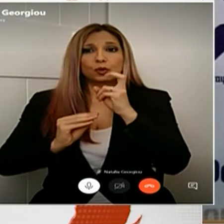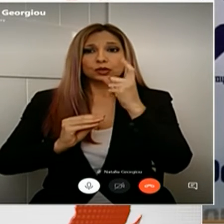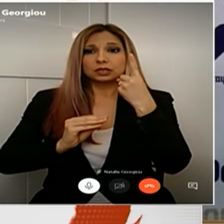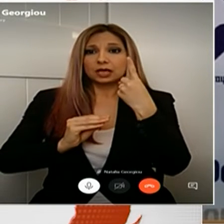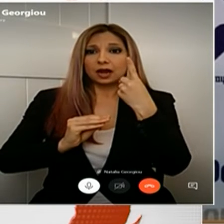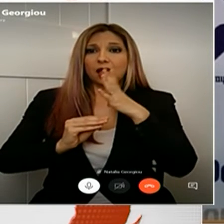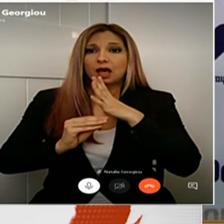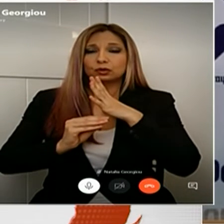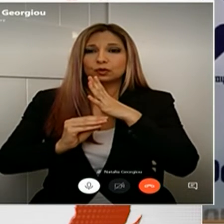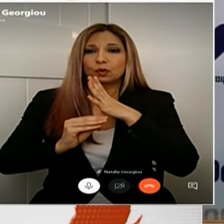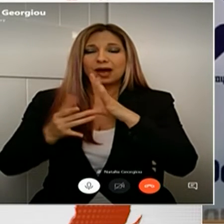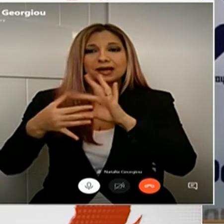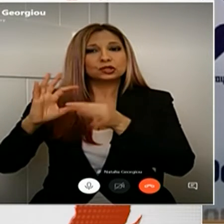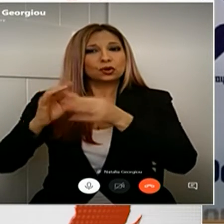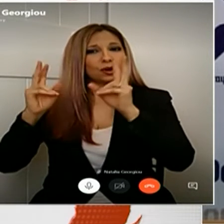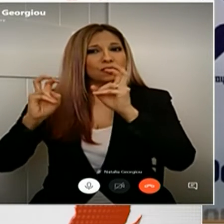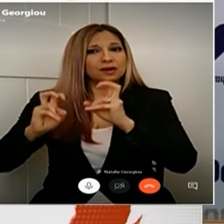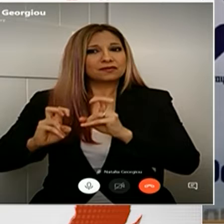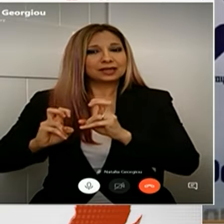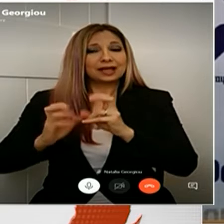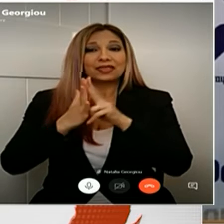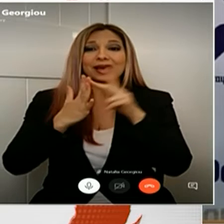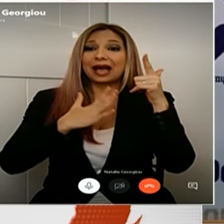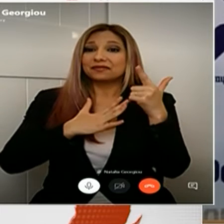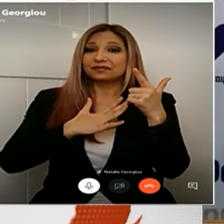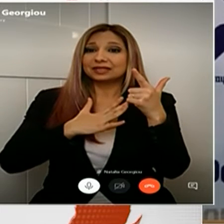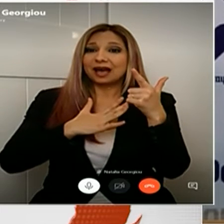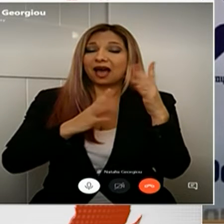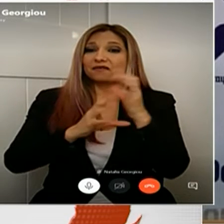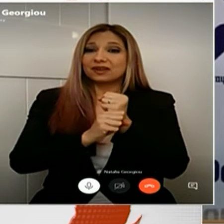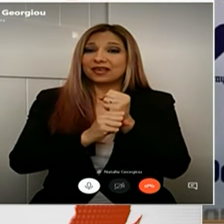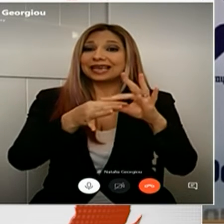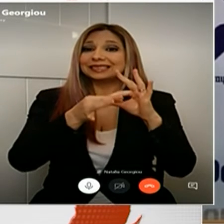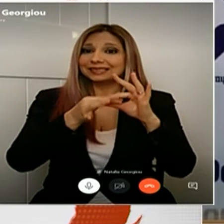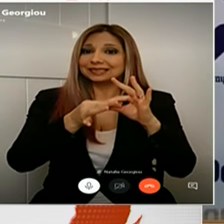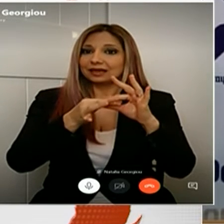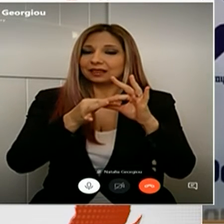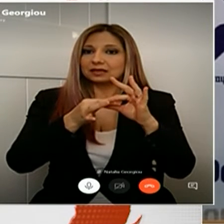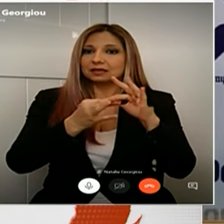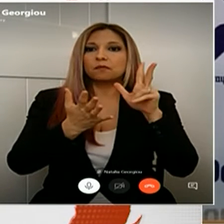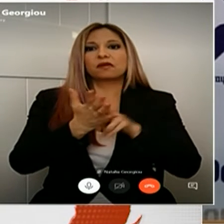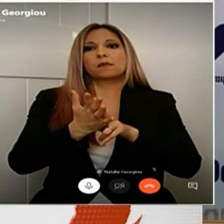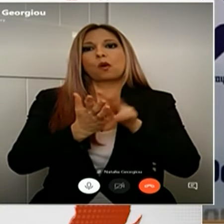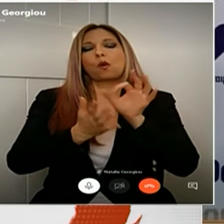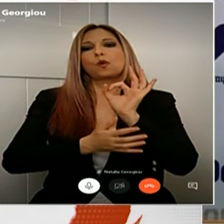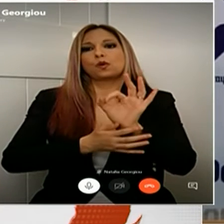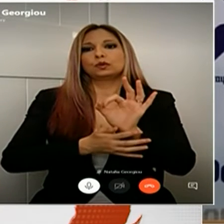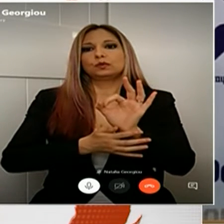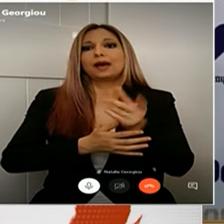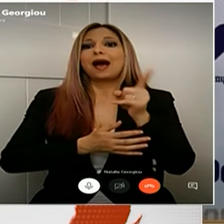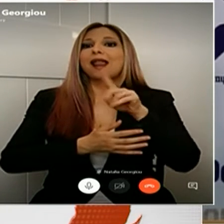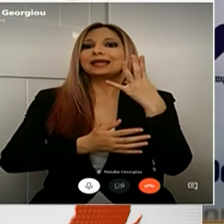οποίων το ιστορικό διαρευνάται για τα 17 βρέθηκε σύνθεση με ήδη επιβεωμένων κρούσμα για τα άλλα τέσσερα